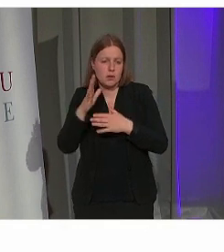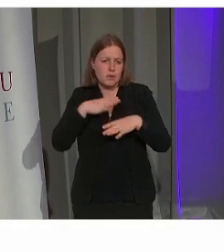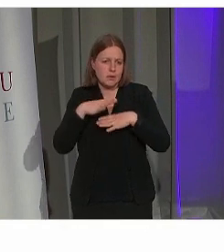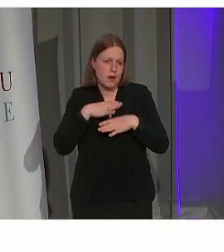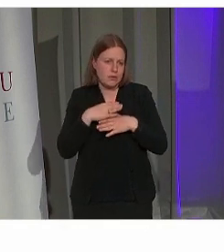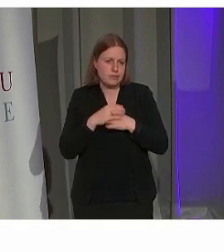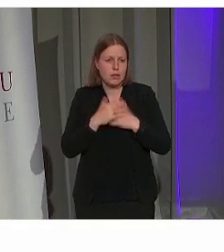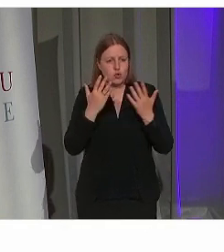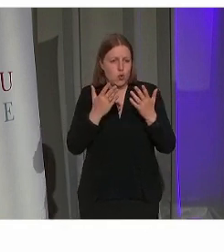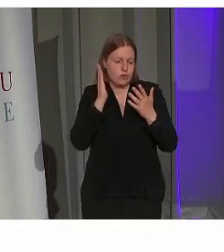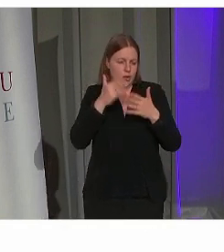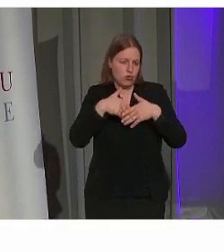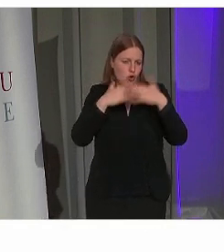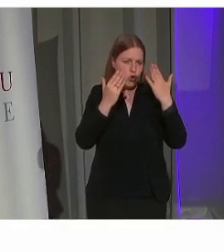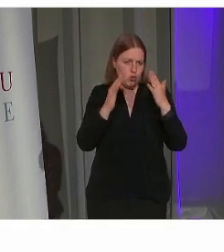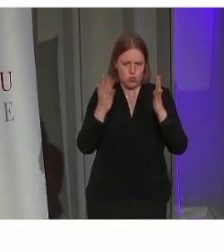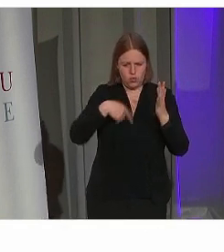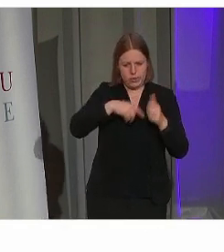probeer te zetten.